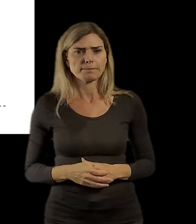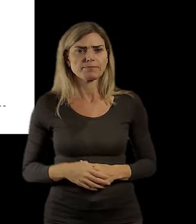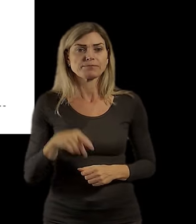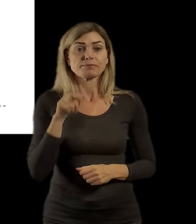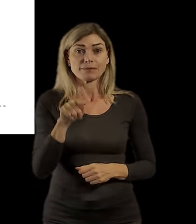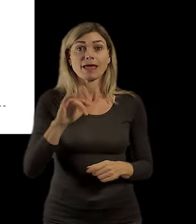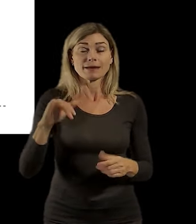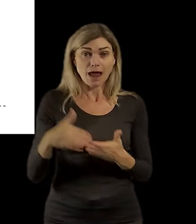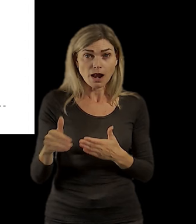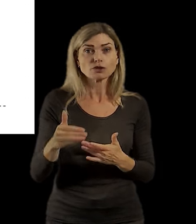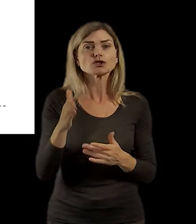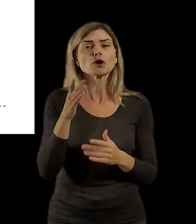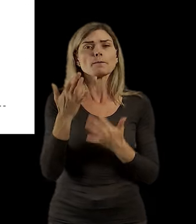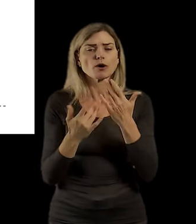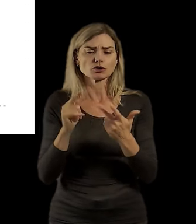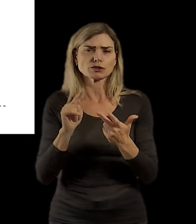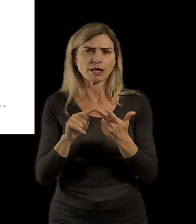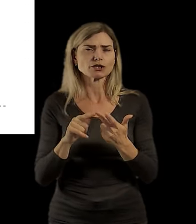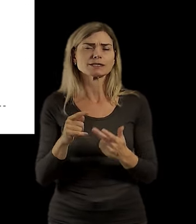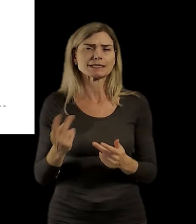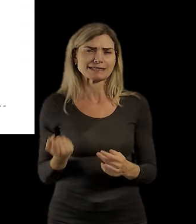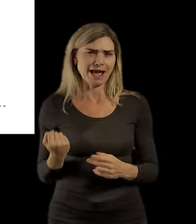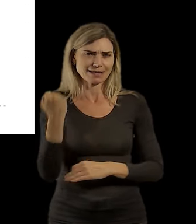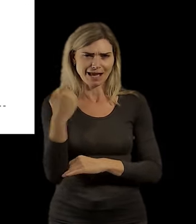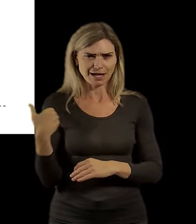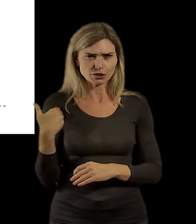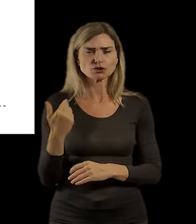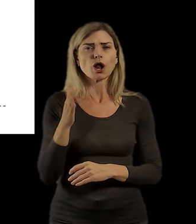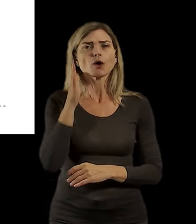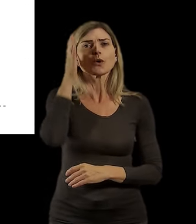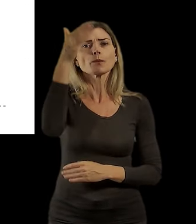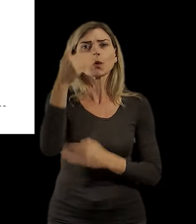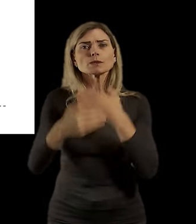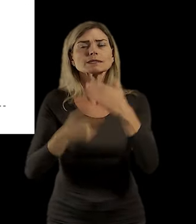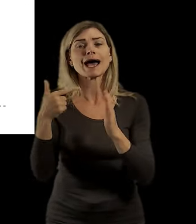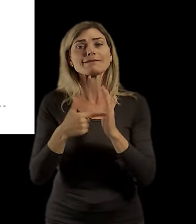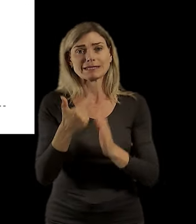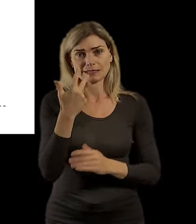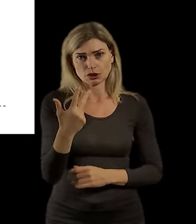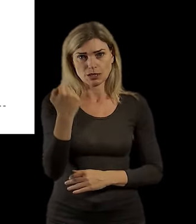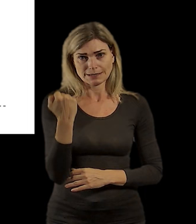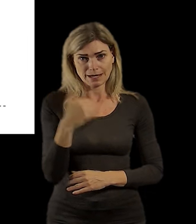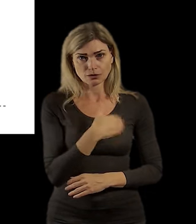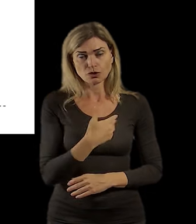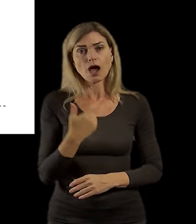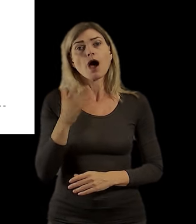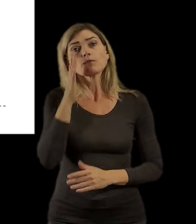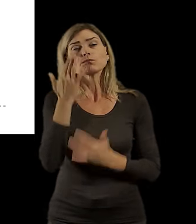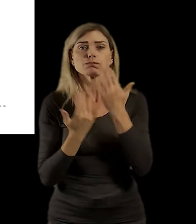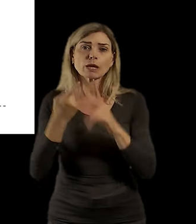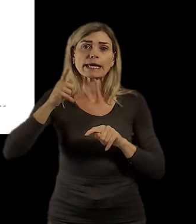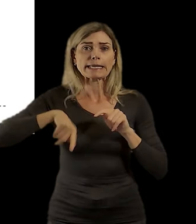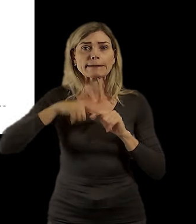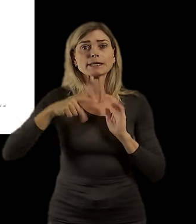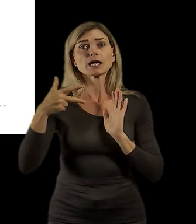opět porovnali s prognózou a můžete vidět, že v roce 2030 by v základních školách už mohlo chybet teoreticky 3000